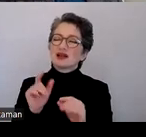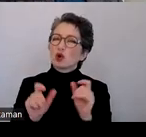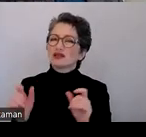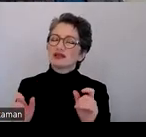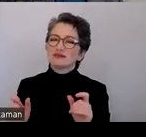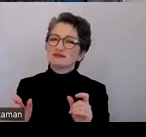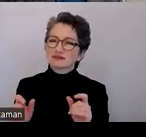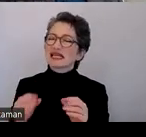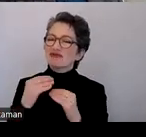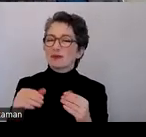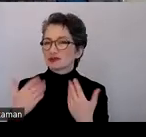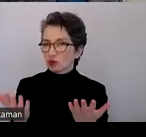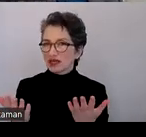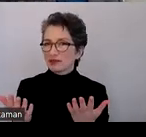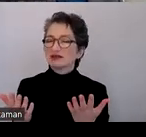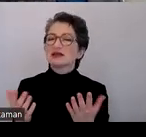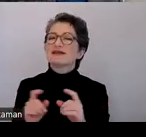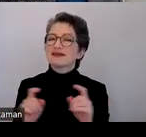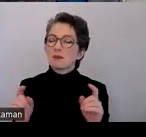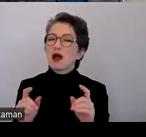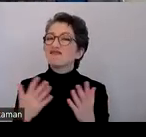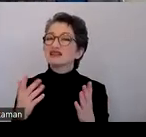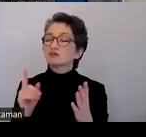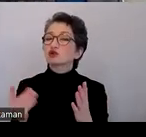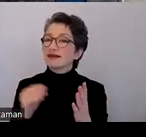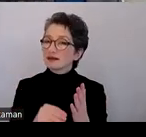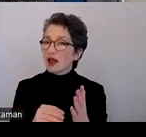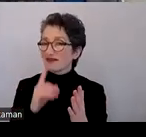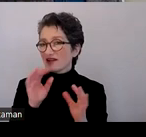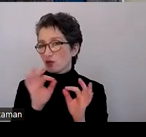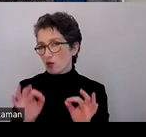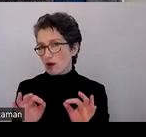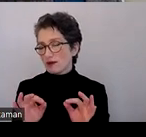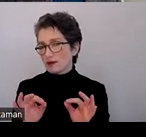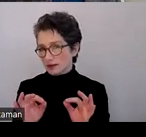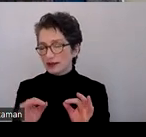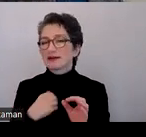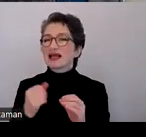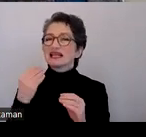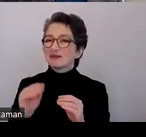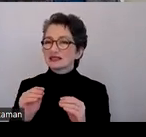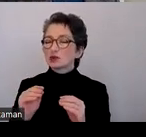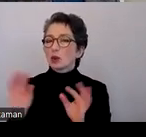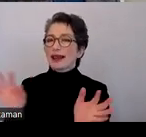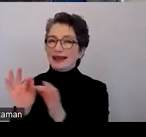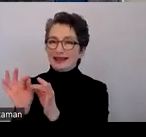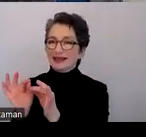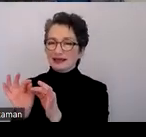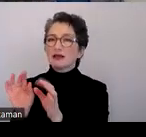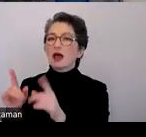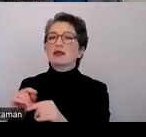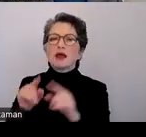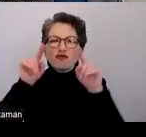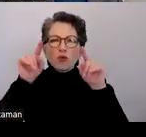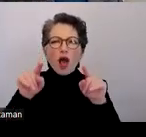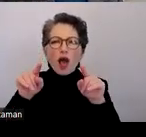informieren über das, was eingetragen werden muss bei Formularen. Und ich kann irgendwelche Informationen verlinken, die man dann auch machen kann,